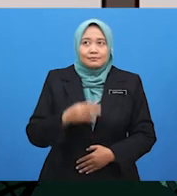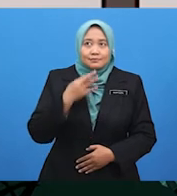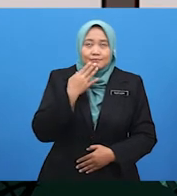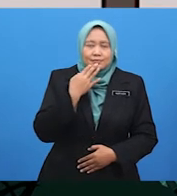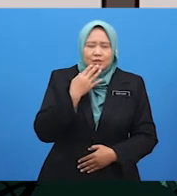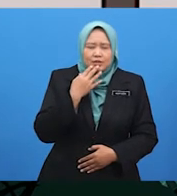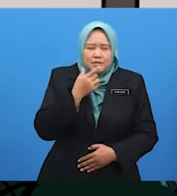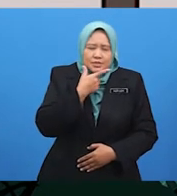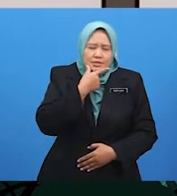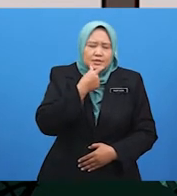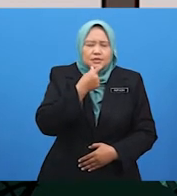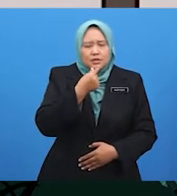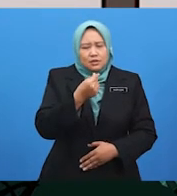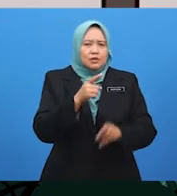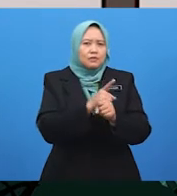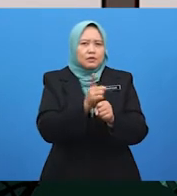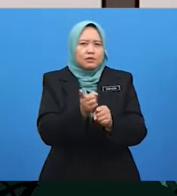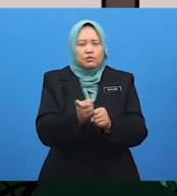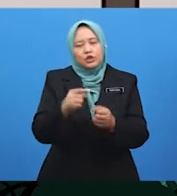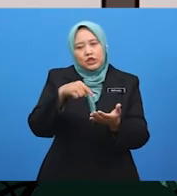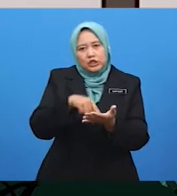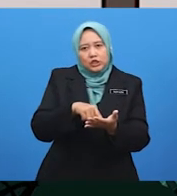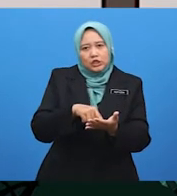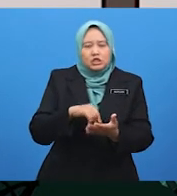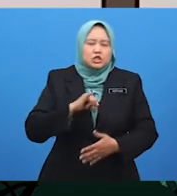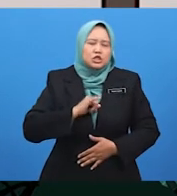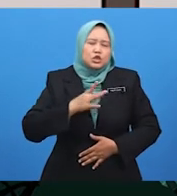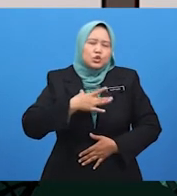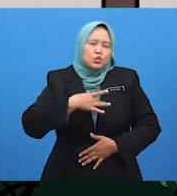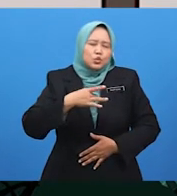Sedapnya buah rambutan ini. Saya suka sangat.